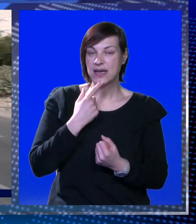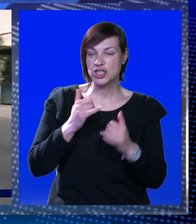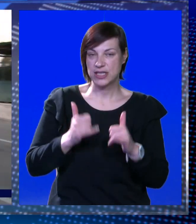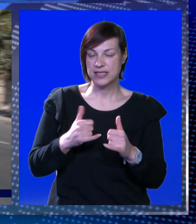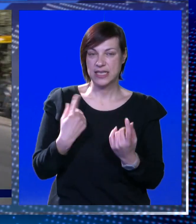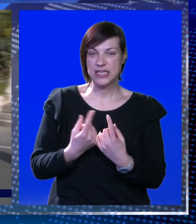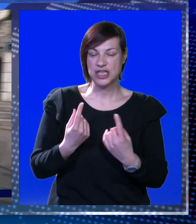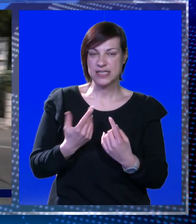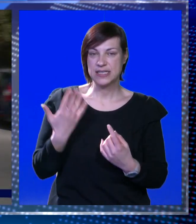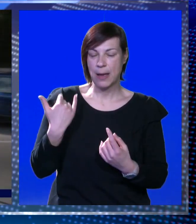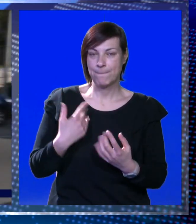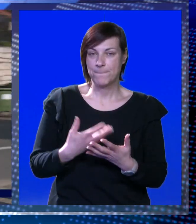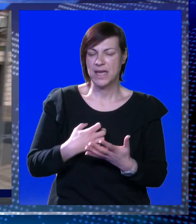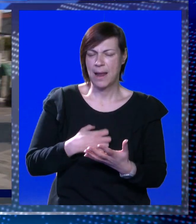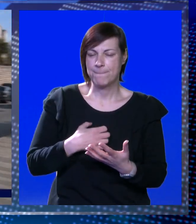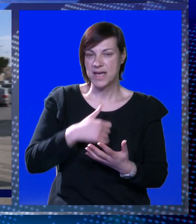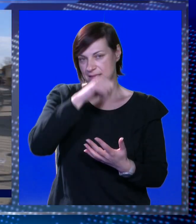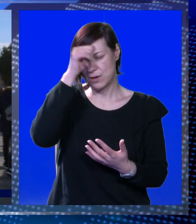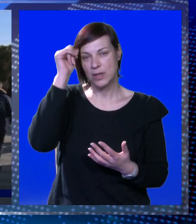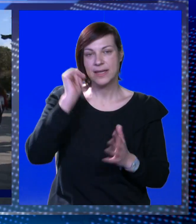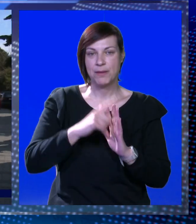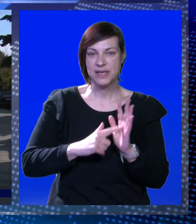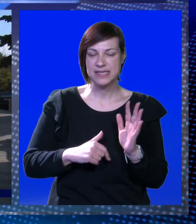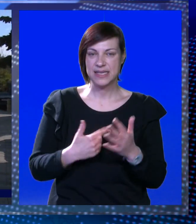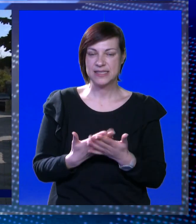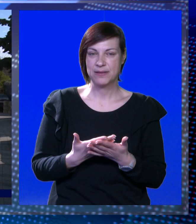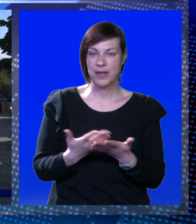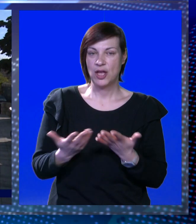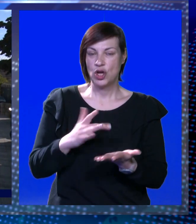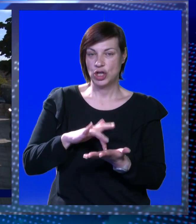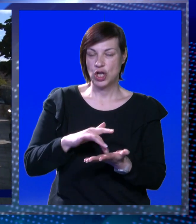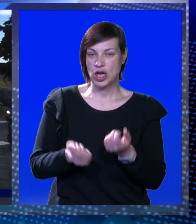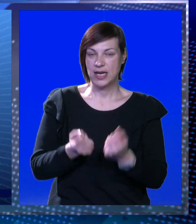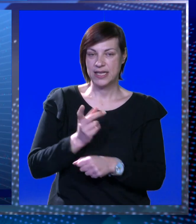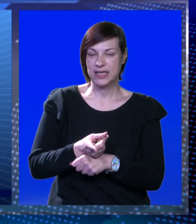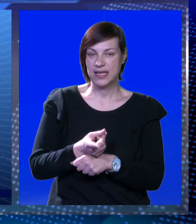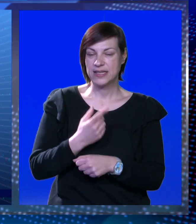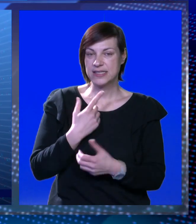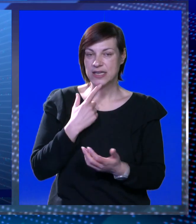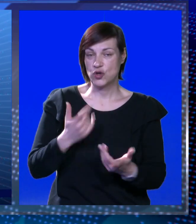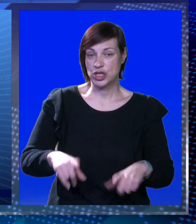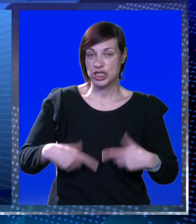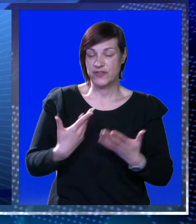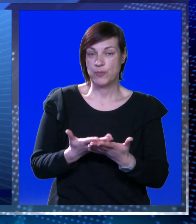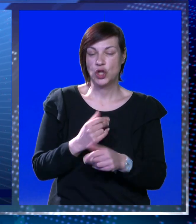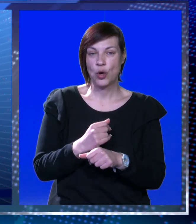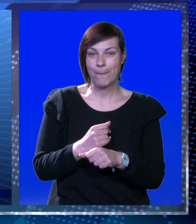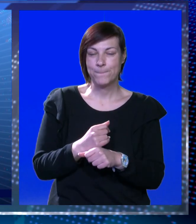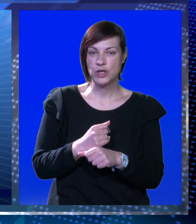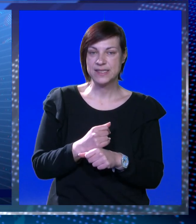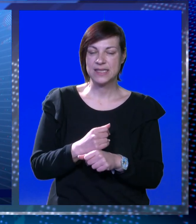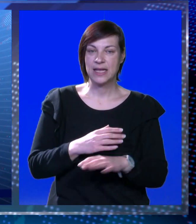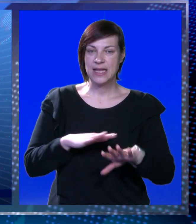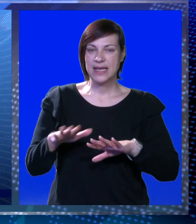ističe kako je do sadašnja situacija bila pasinja u ljetnim mjesecima. Od lokalnih taksista koji živimo, od tog posla,